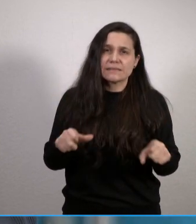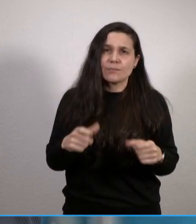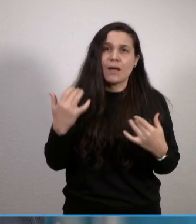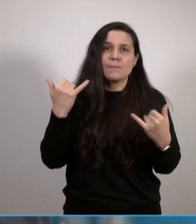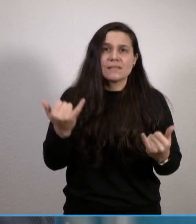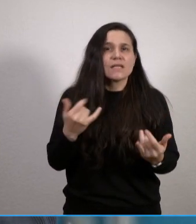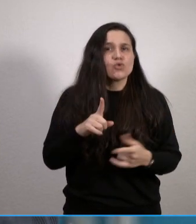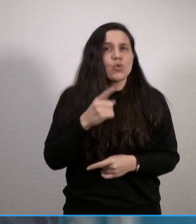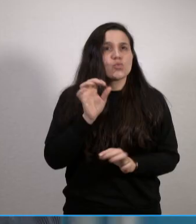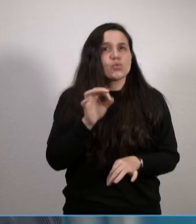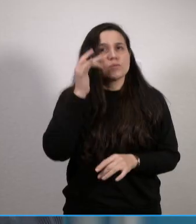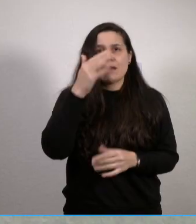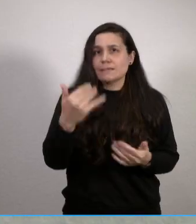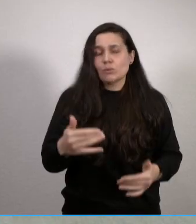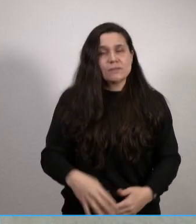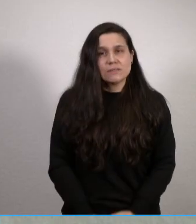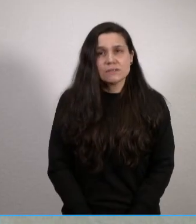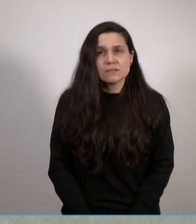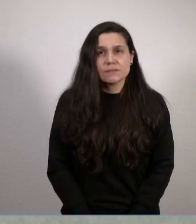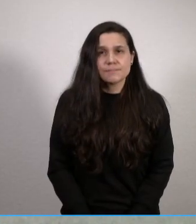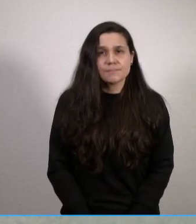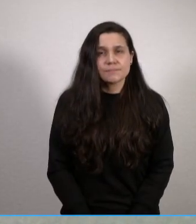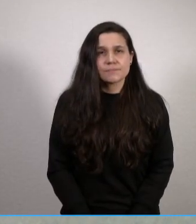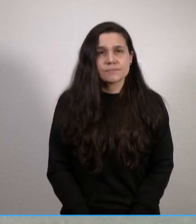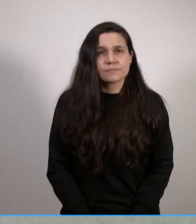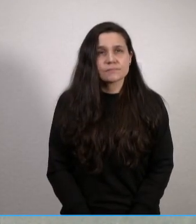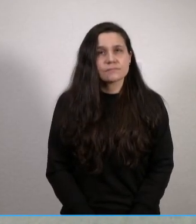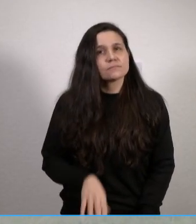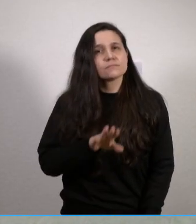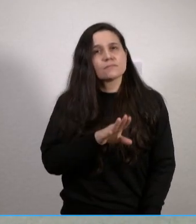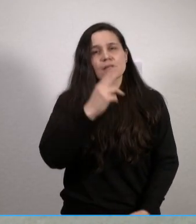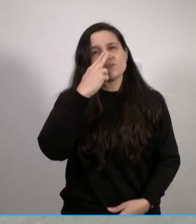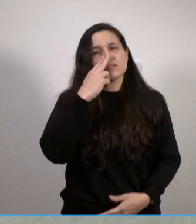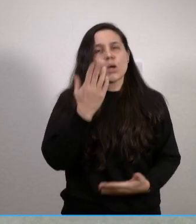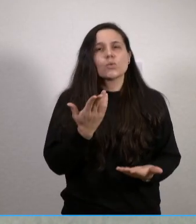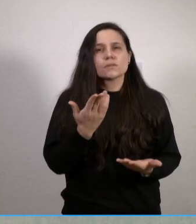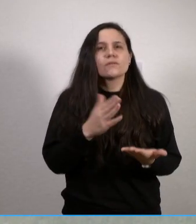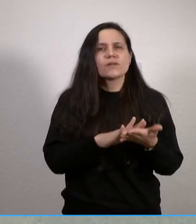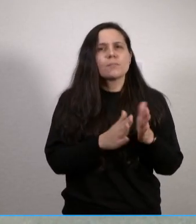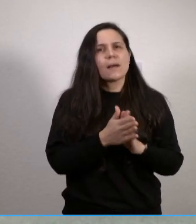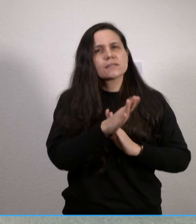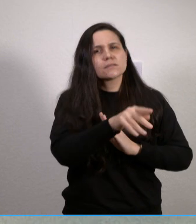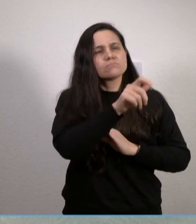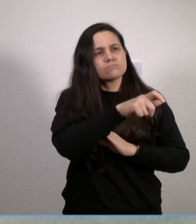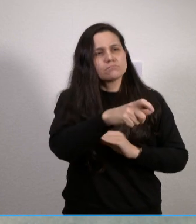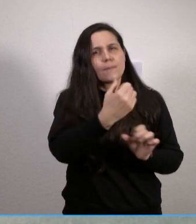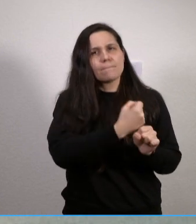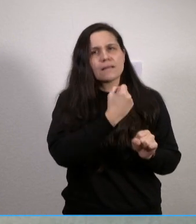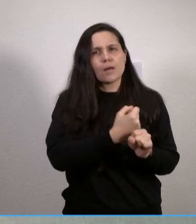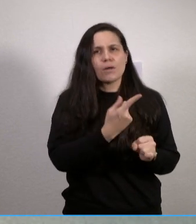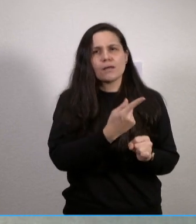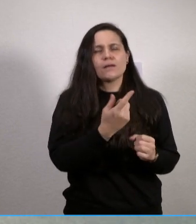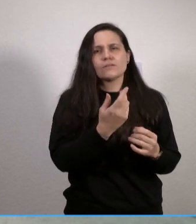gut bedacht ist. Wie gehen Sie mit Ihrem Praxispersonal jetzt in diesen Tagen um? Ist da noch mehr